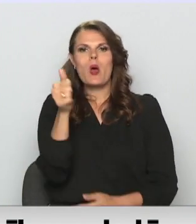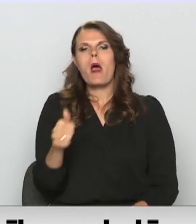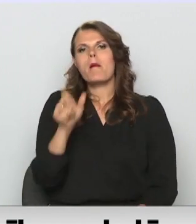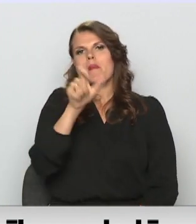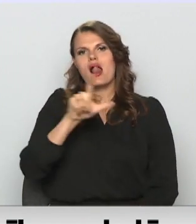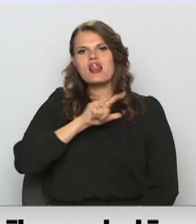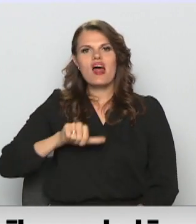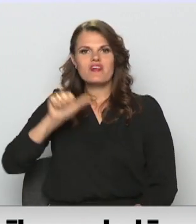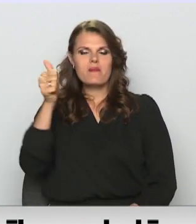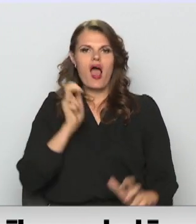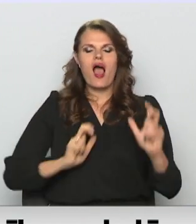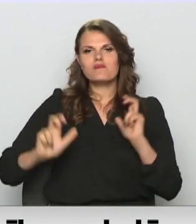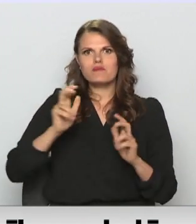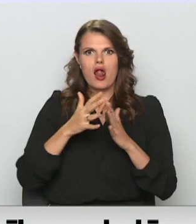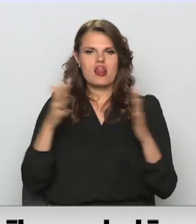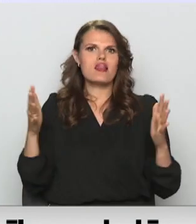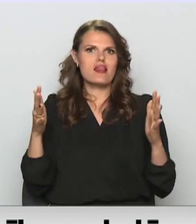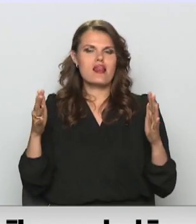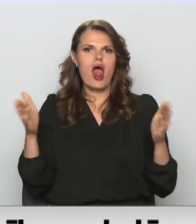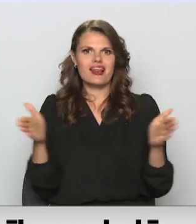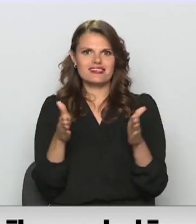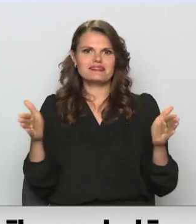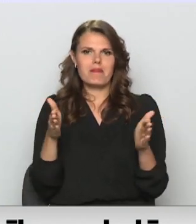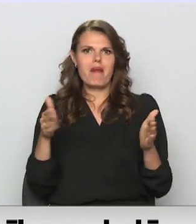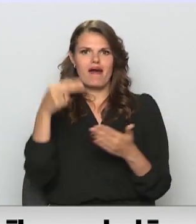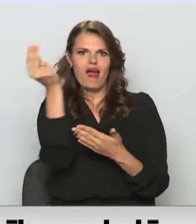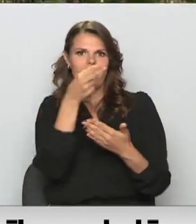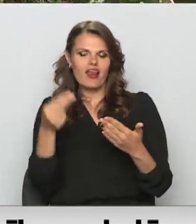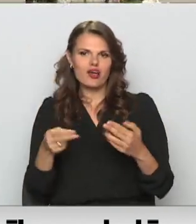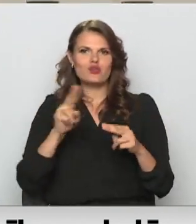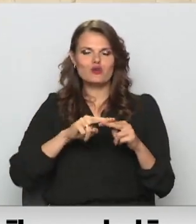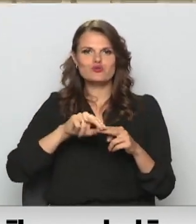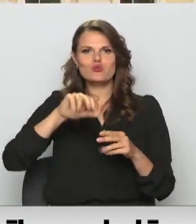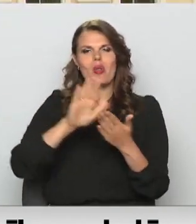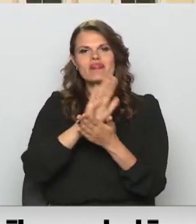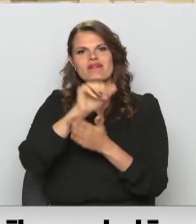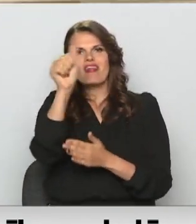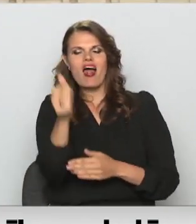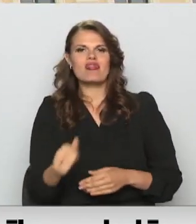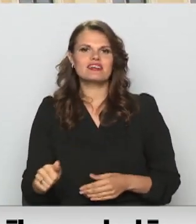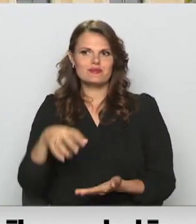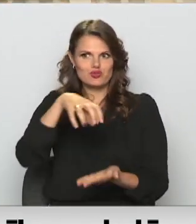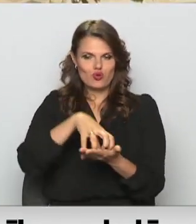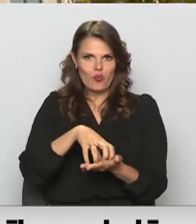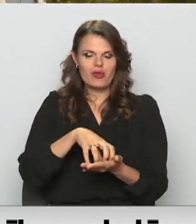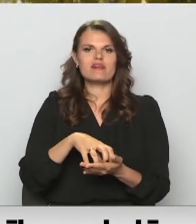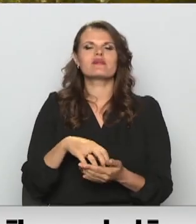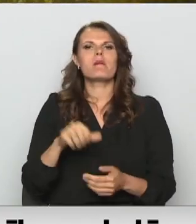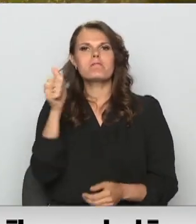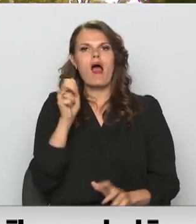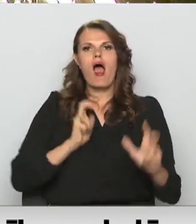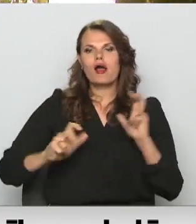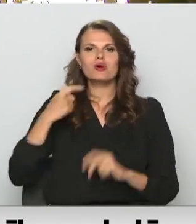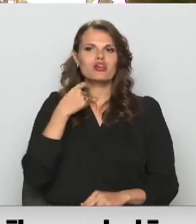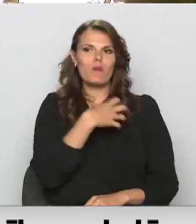studentu un diplomandu lielformāta gleznas un tēlniecības objekti. Pilsētvidas ekspozīcija ir mākslas akadēmijas un Rīgas pašvaldības